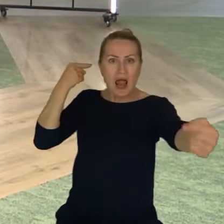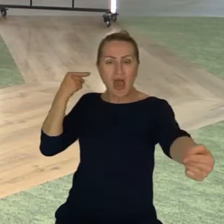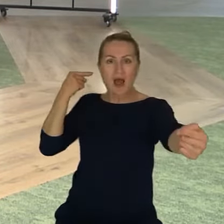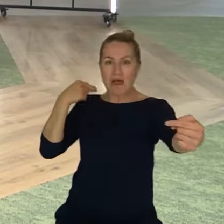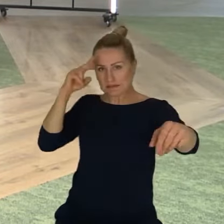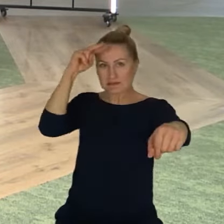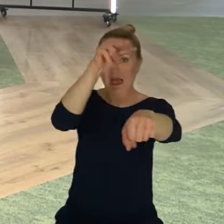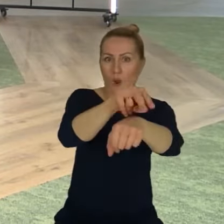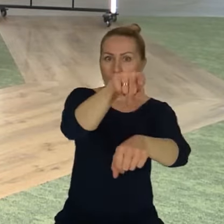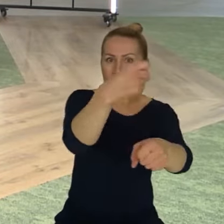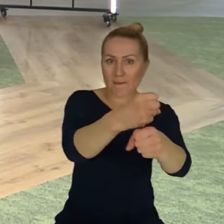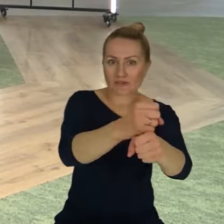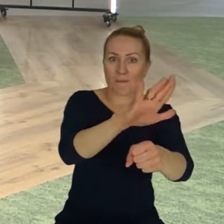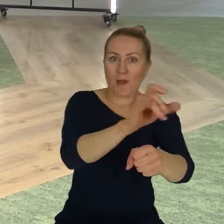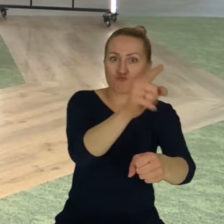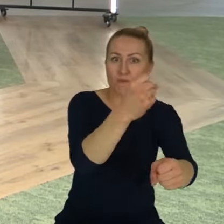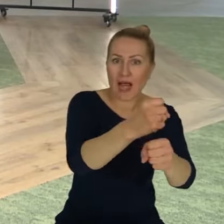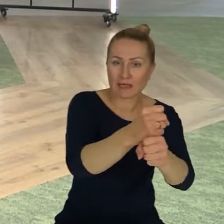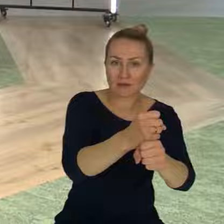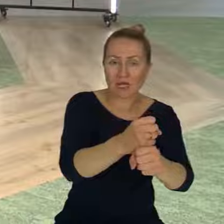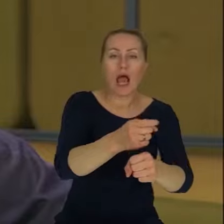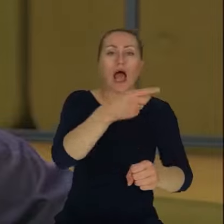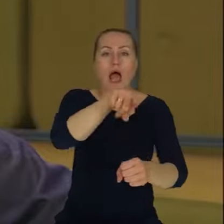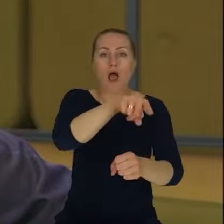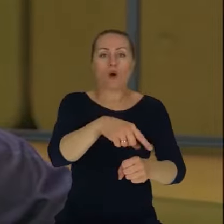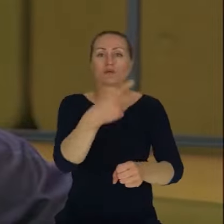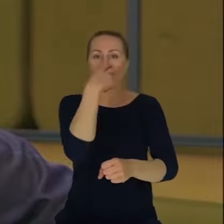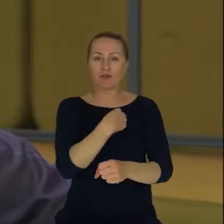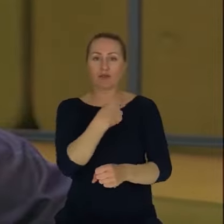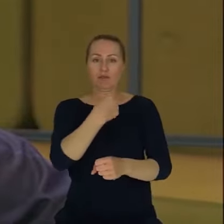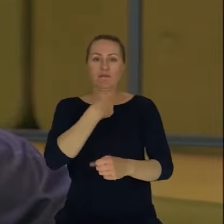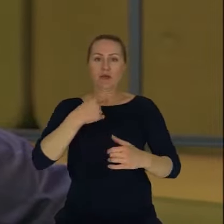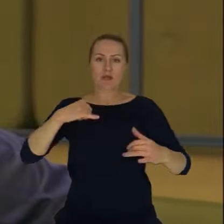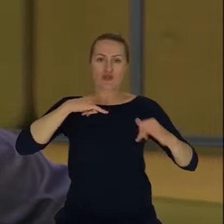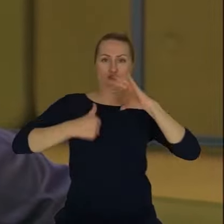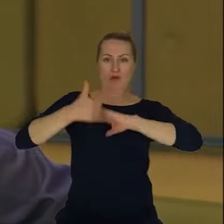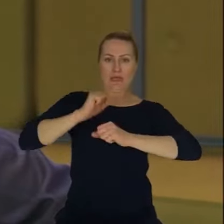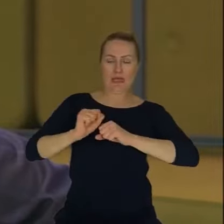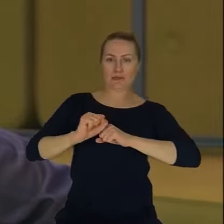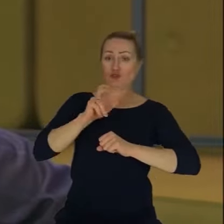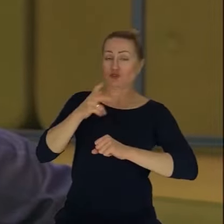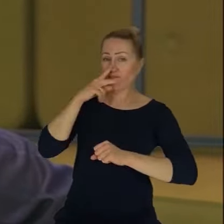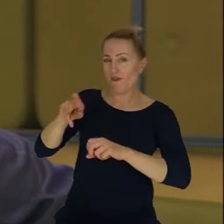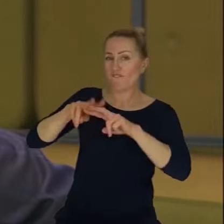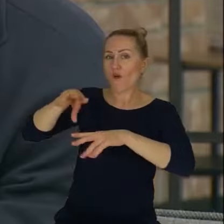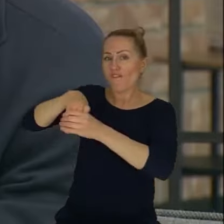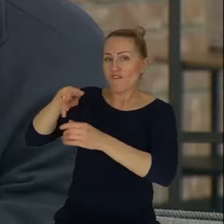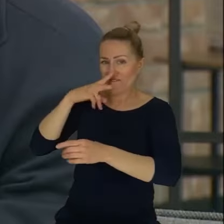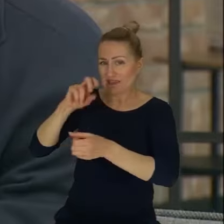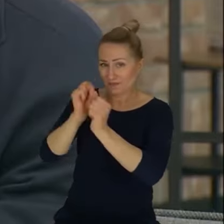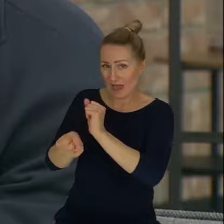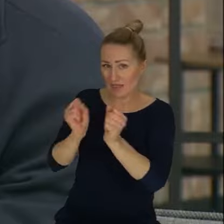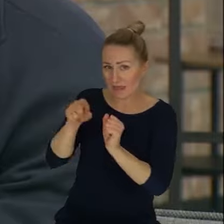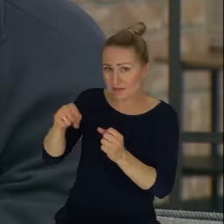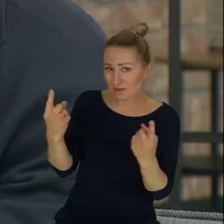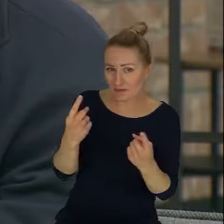że my odpowiednio zarządzamy. To jeszcze kontynuując ten wątek, czy ty w fundacji u siebie zauważyłeś jakieś zmiany w tym kontekście? sensie, jest tak. W wielu aspektach jest dużo